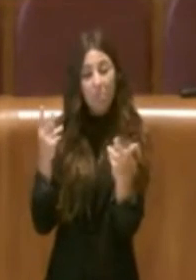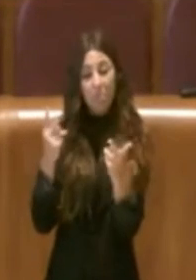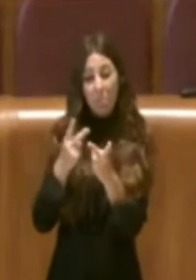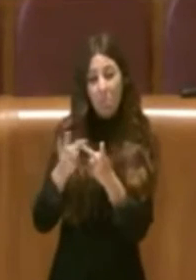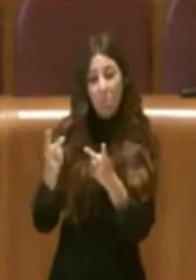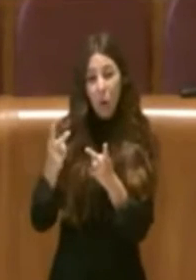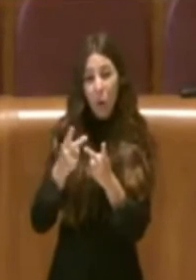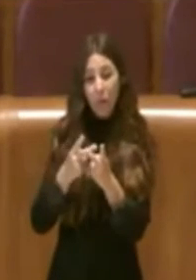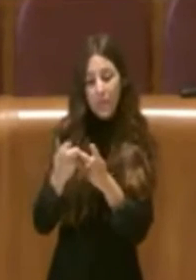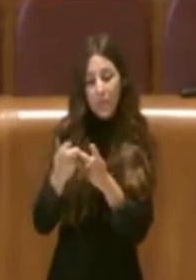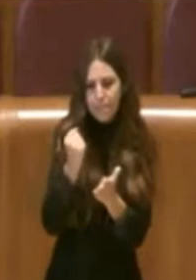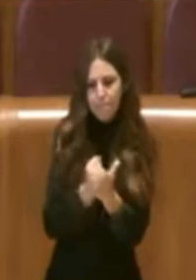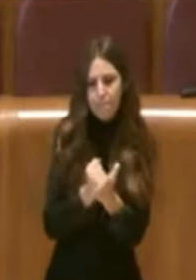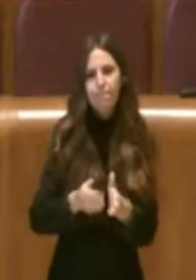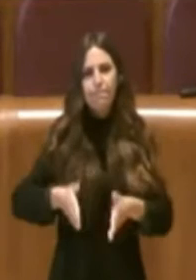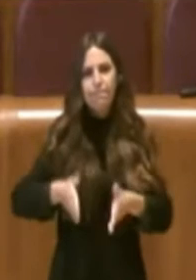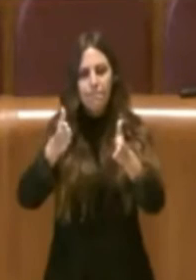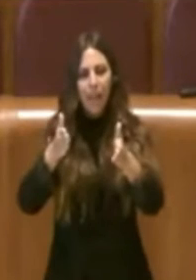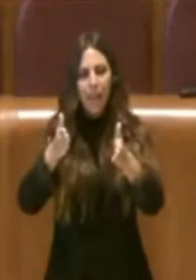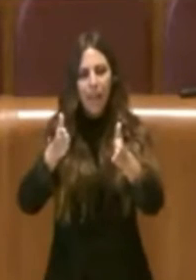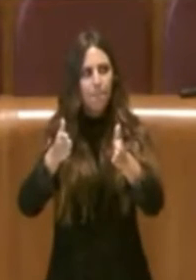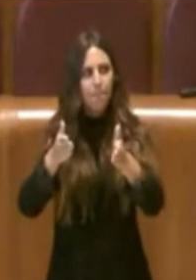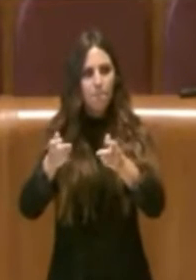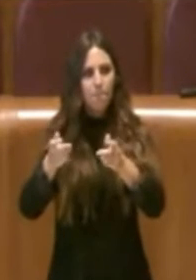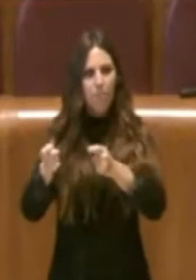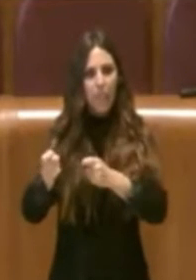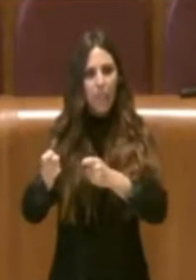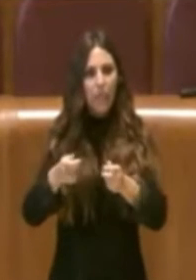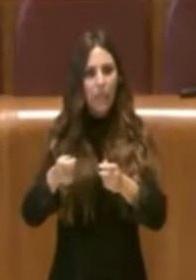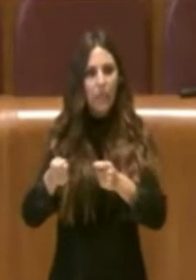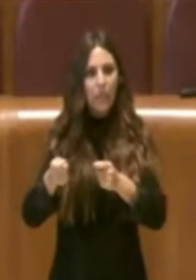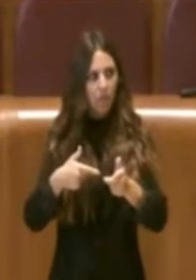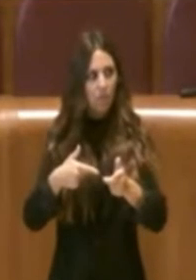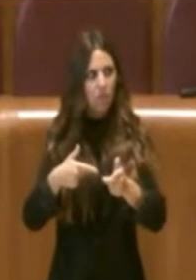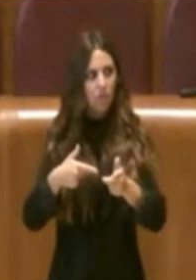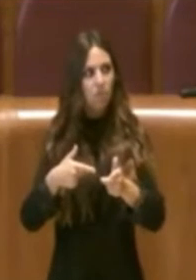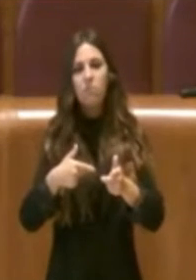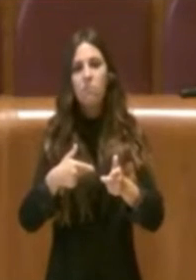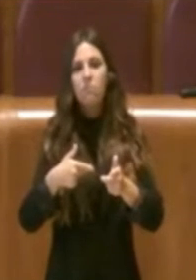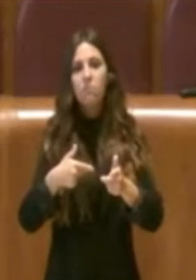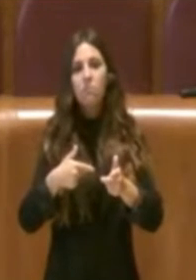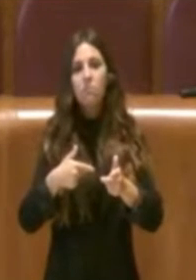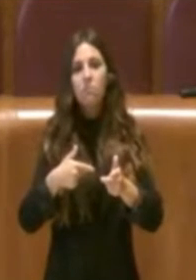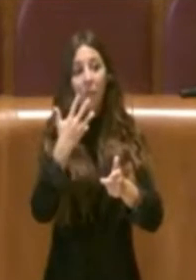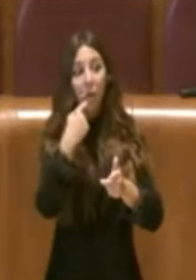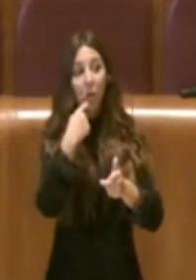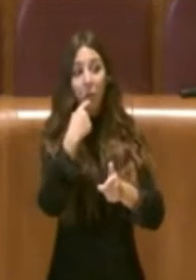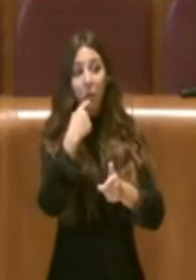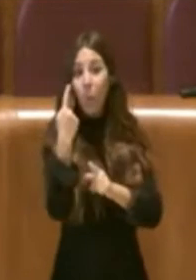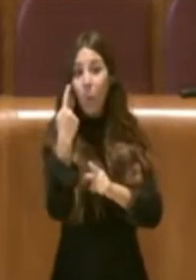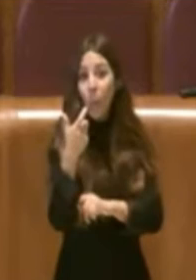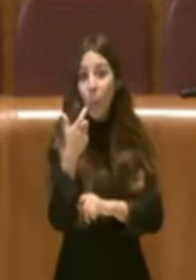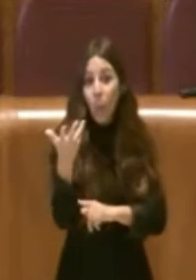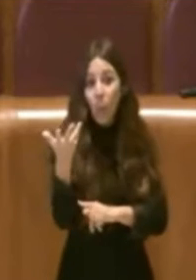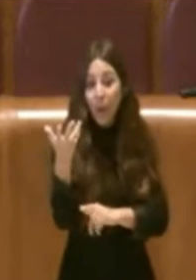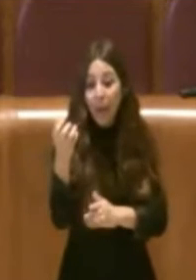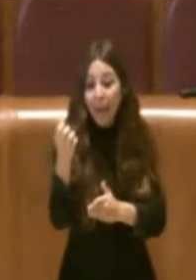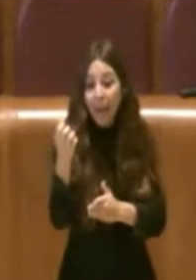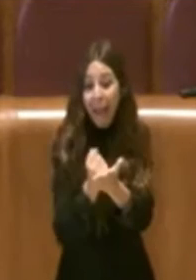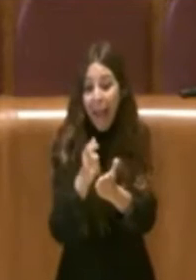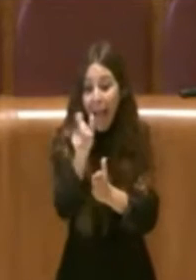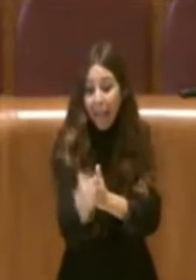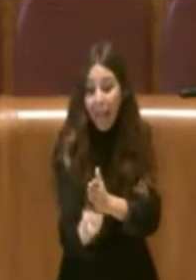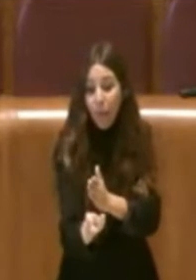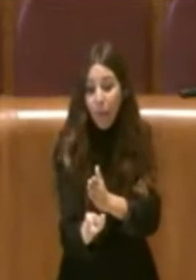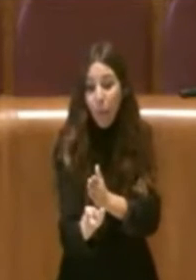collaudare la struttura mercatale e voglio solo dire un numero. Il collaudatore si è